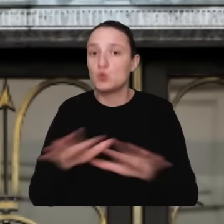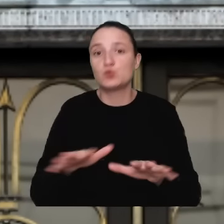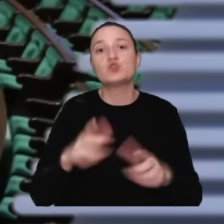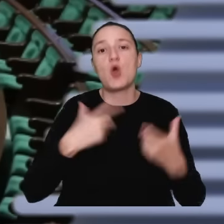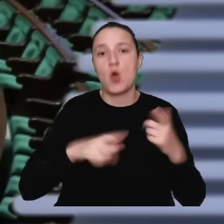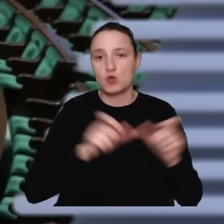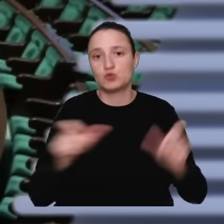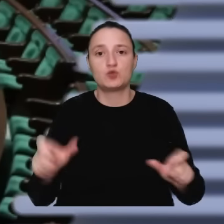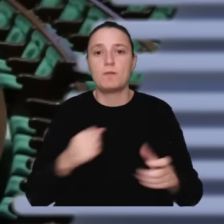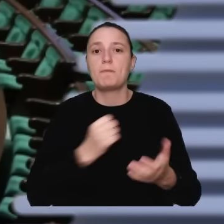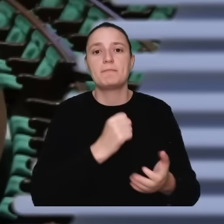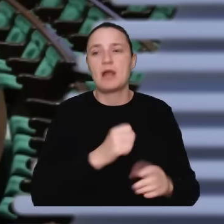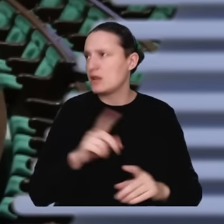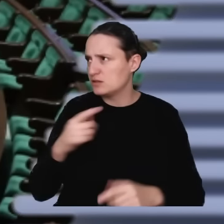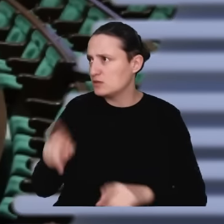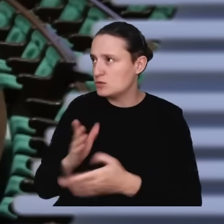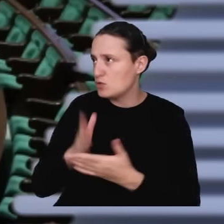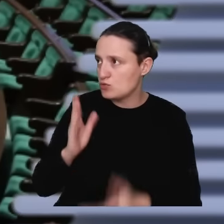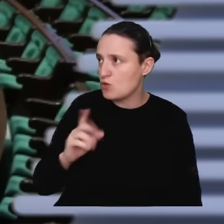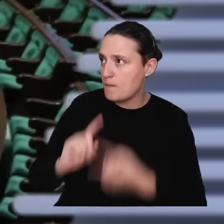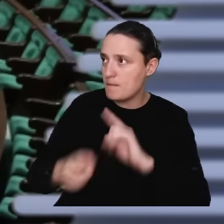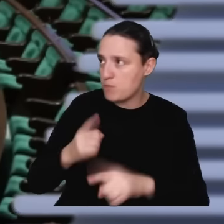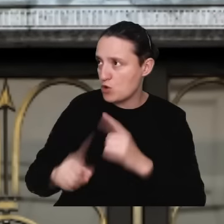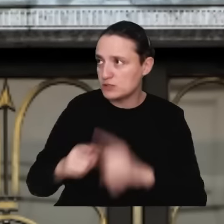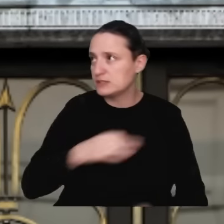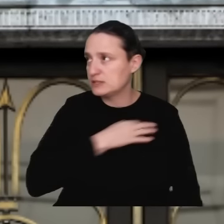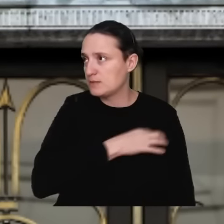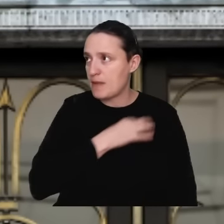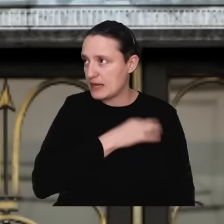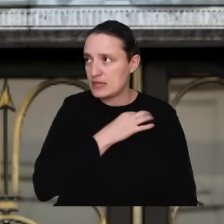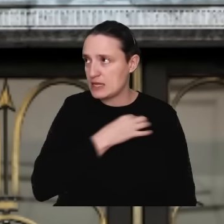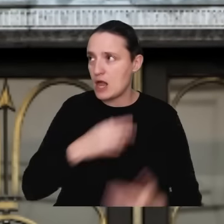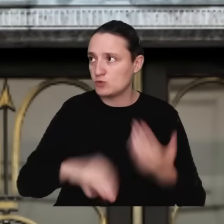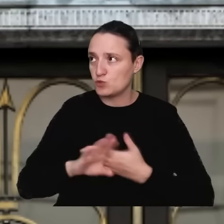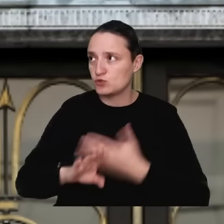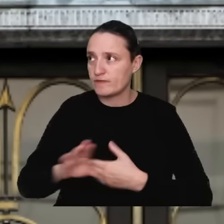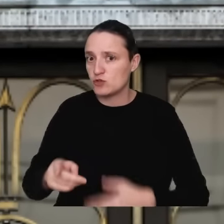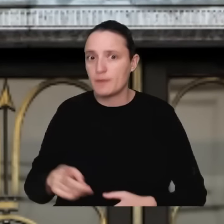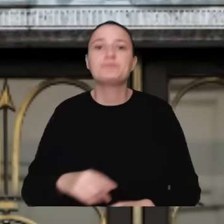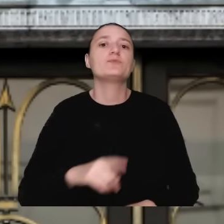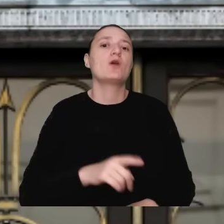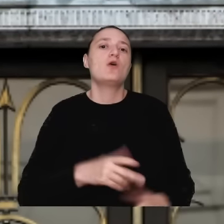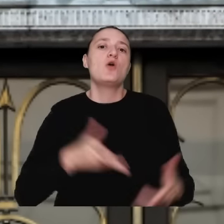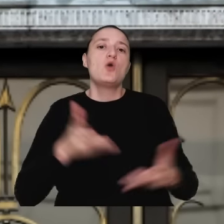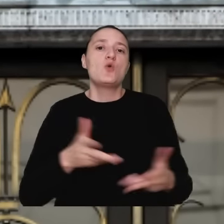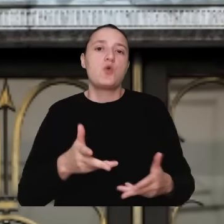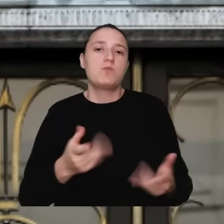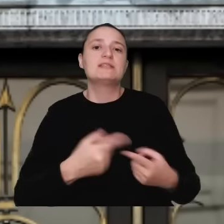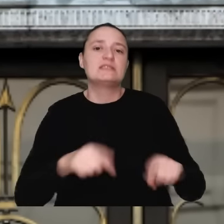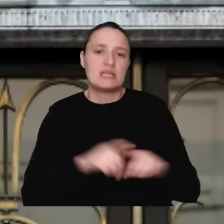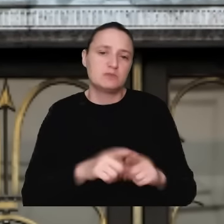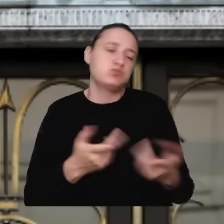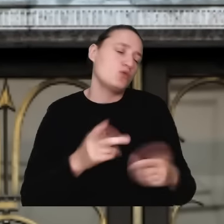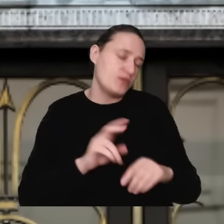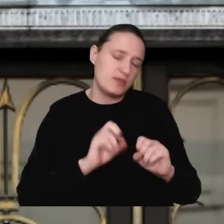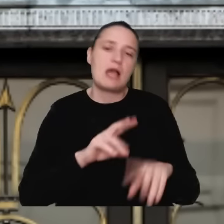wyłącznie politycy, tak? To znaczy przedstawiciele partii, posłowie PiSu. W zespole parlamentarnym, w zespole klubu Prawa i Sprawiedliwość w naturalny sposób